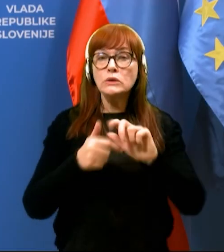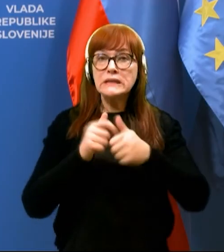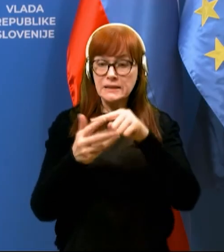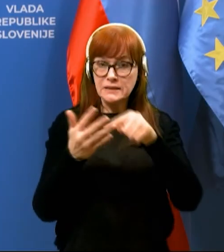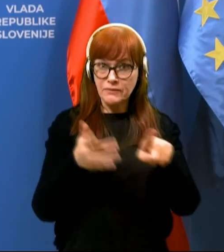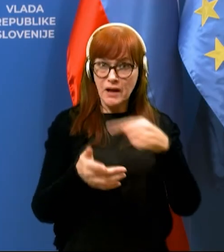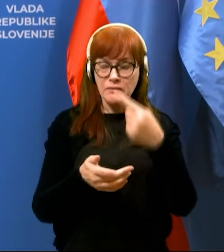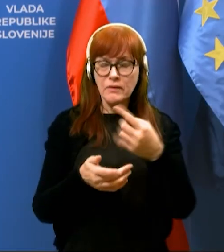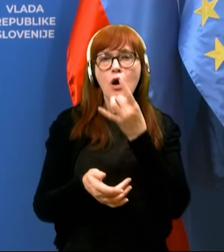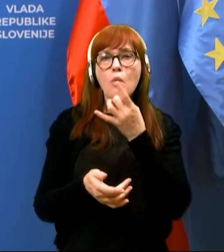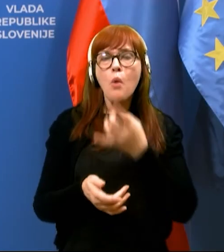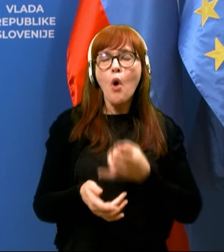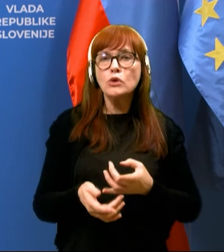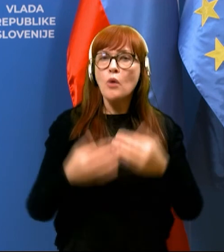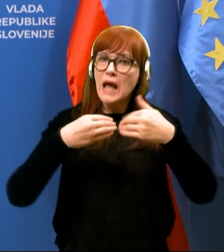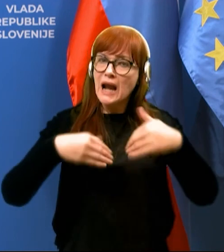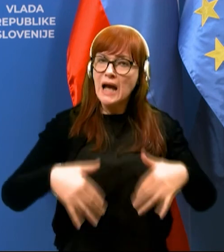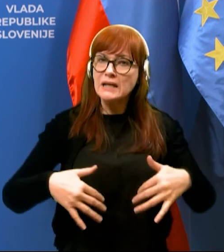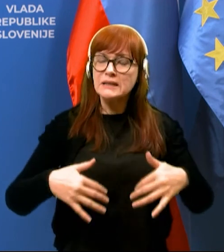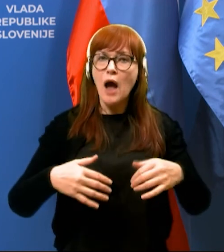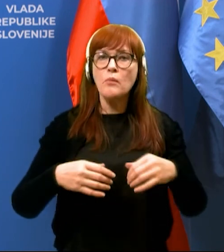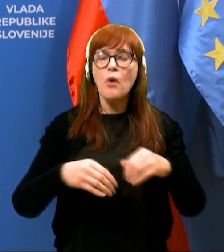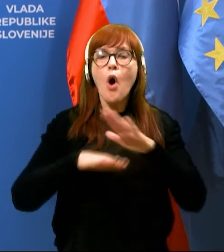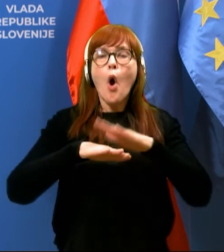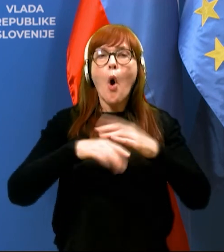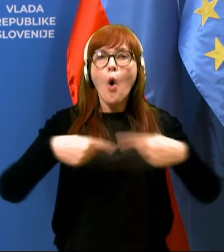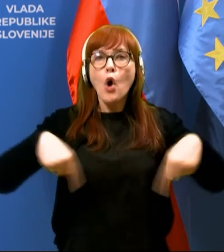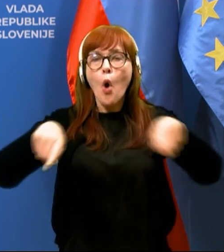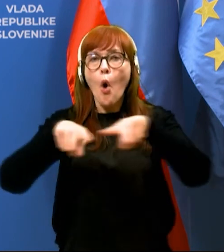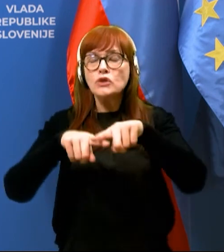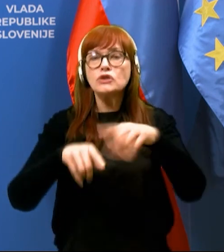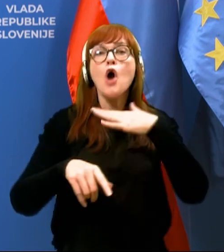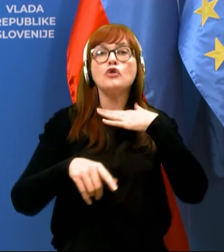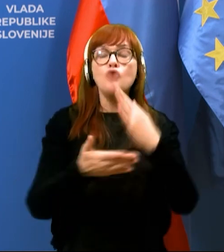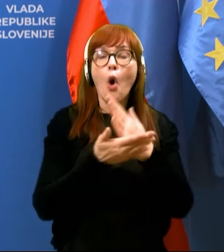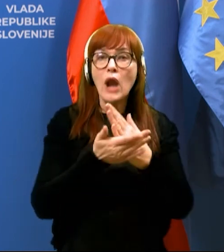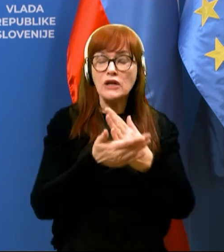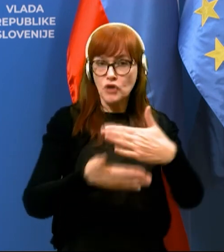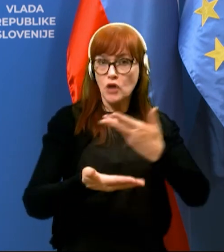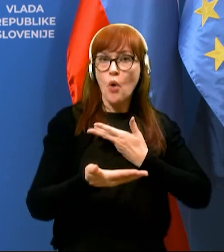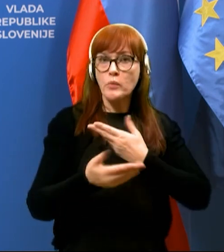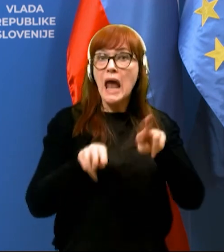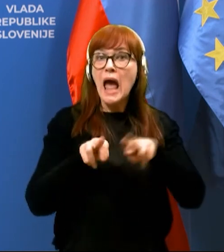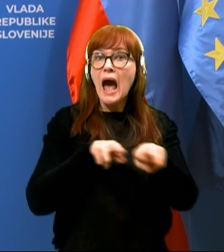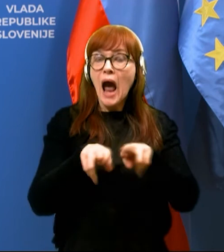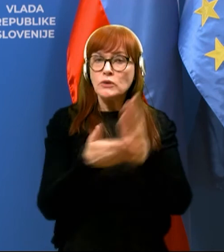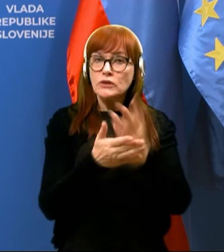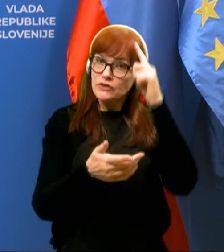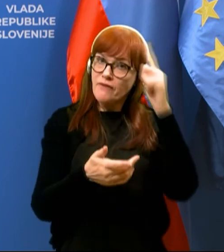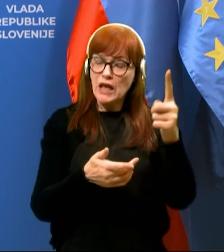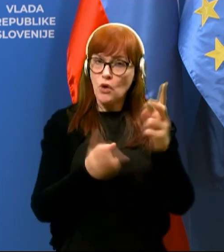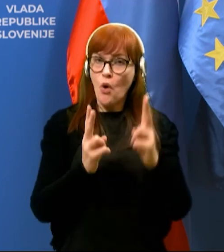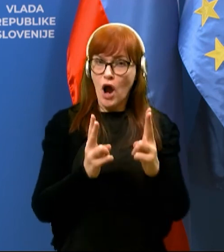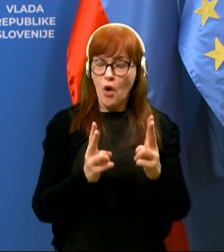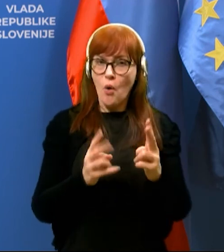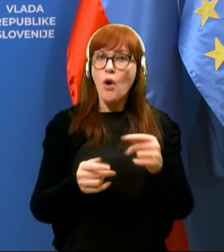omenili, jih podrobne razlagamo v okrožnici, ki so jo že dobile šole, torej ronatili že to vedo. Gre za to, da se